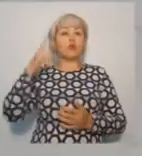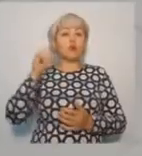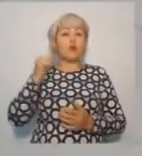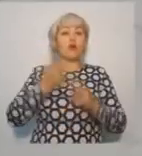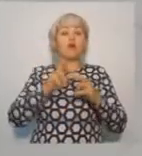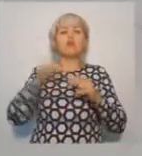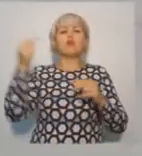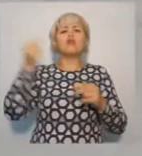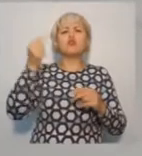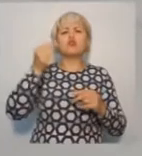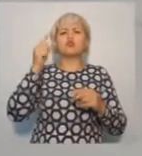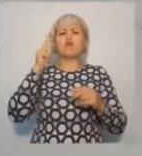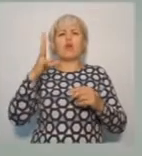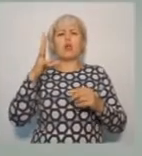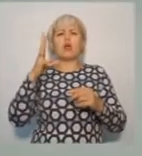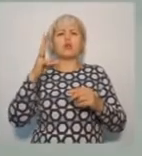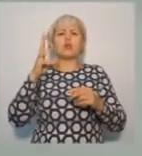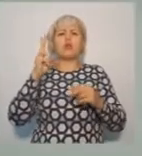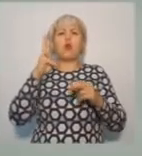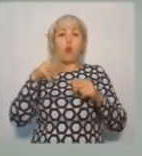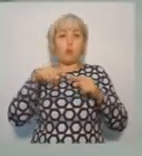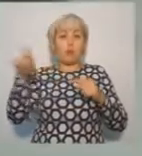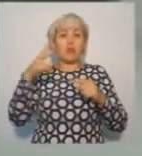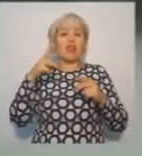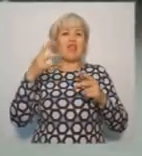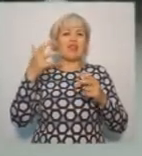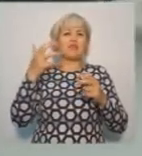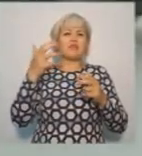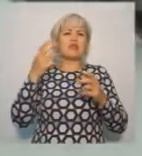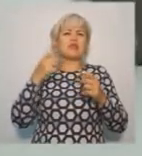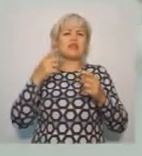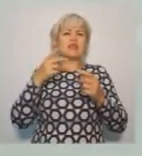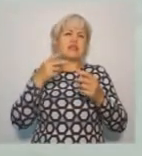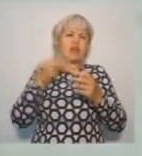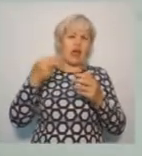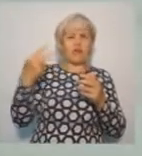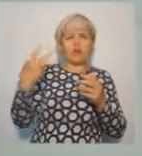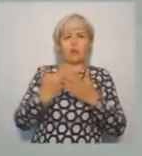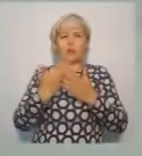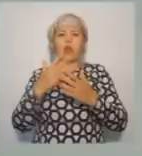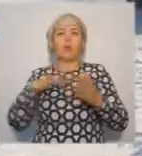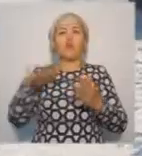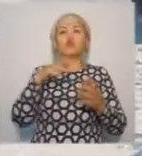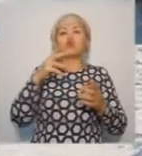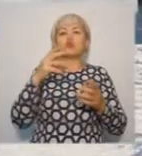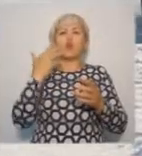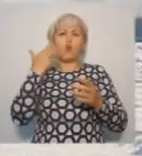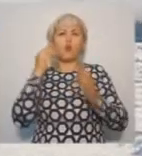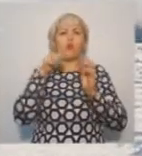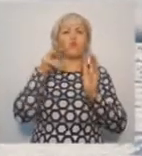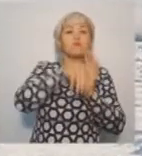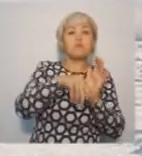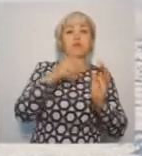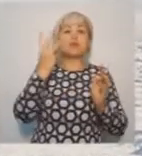Югра – это более 530 тысяч квадратных километров. Для сравнения, на этой площади легко могут разместиться две Польши или одна Франция.